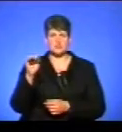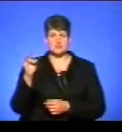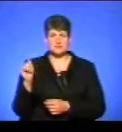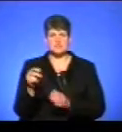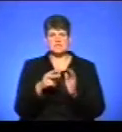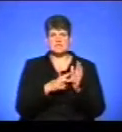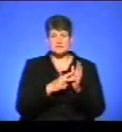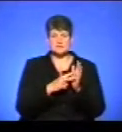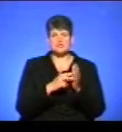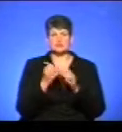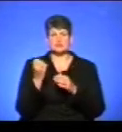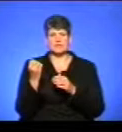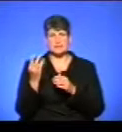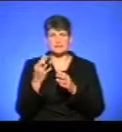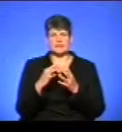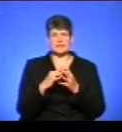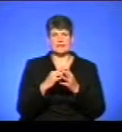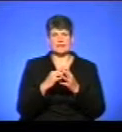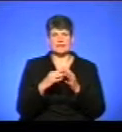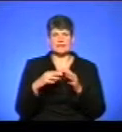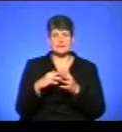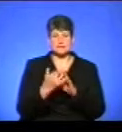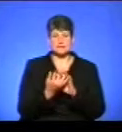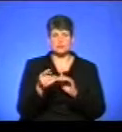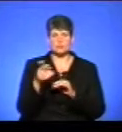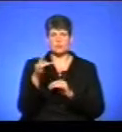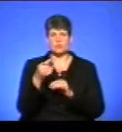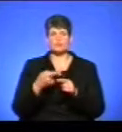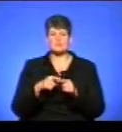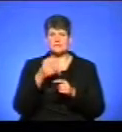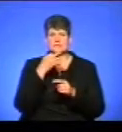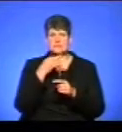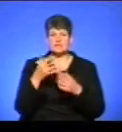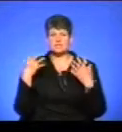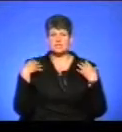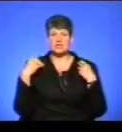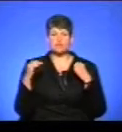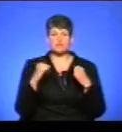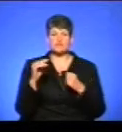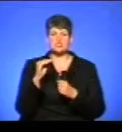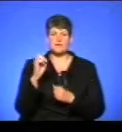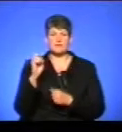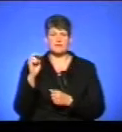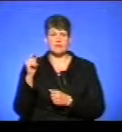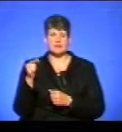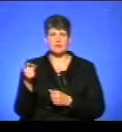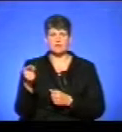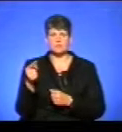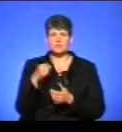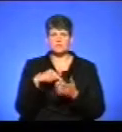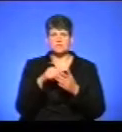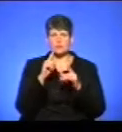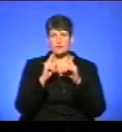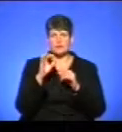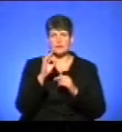населених пунктів Тернопільського району. Про це повідомив начальник управління житлово-комунального господарства Тернопільської міської